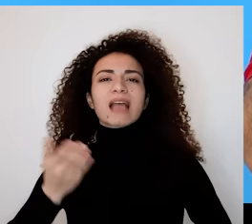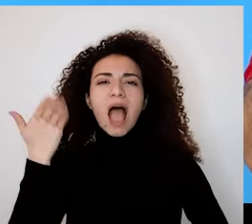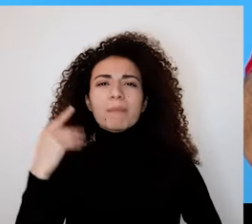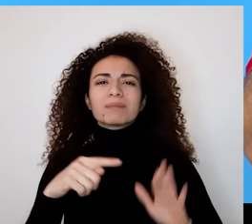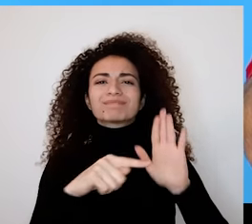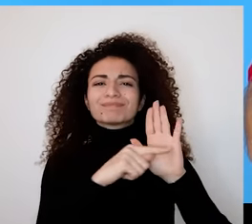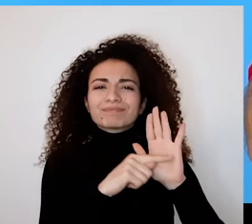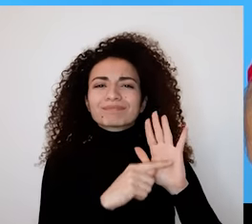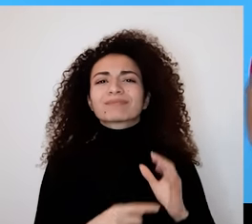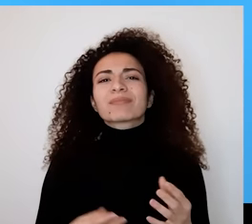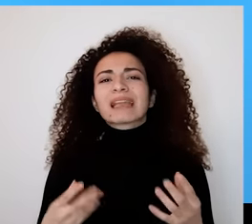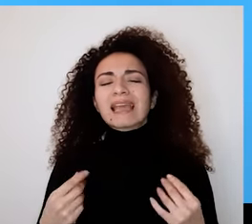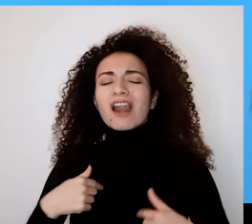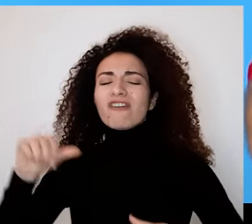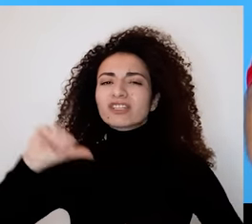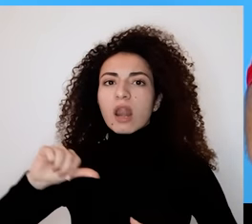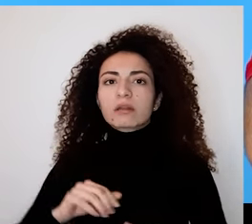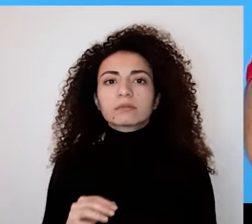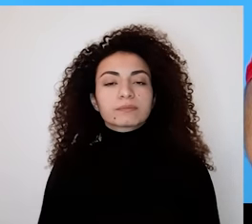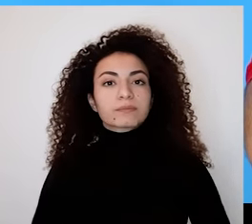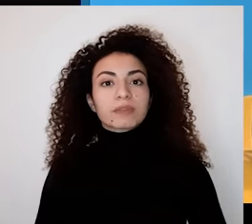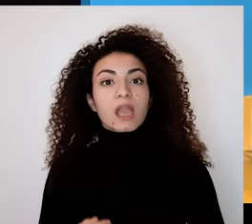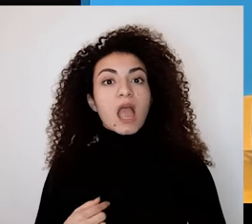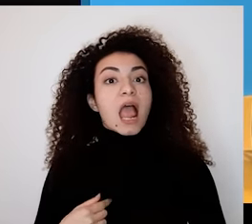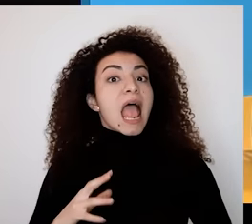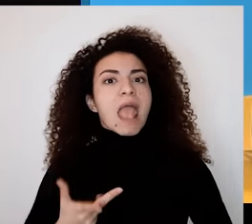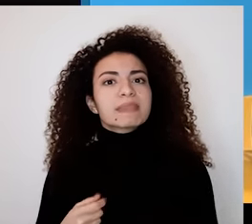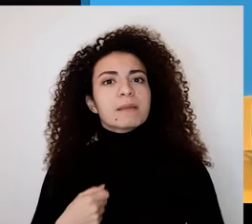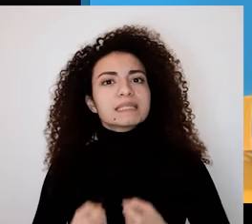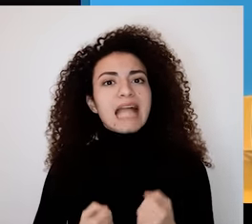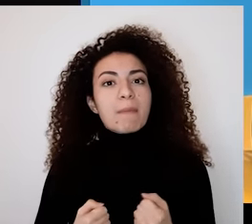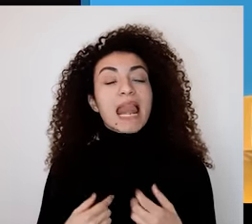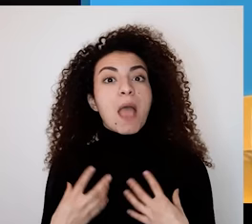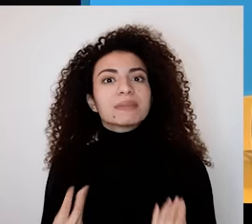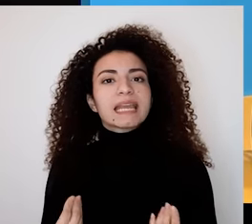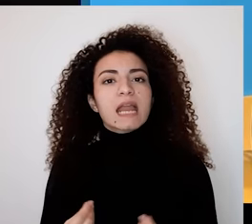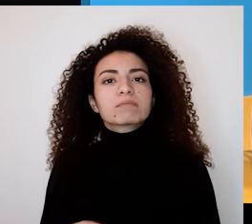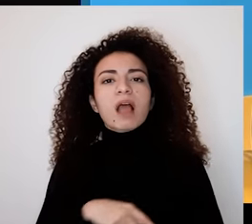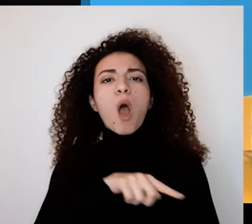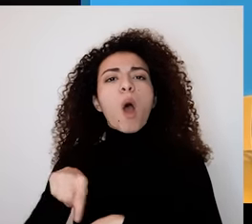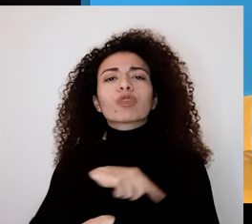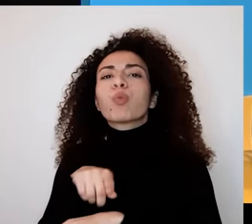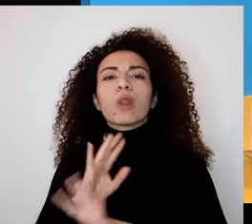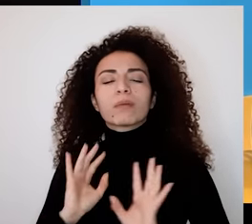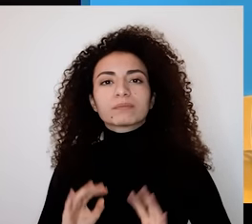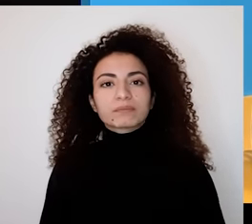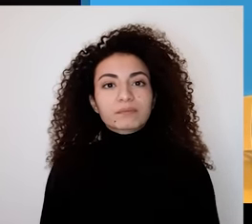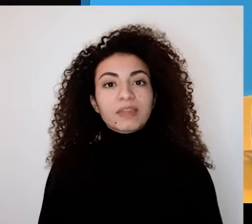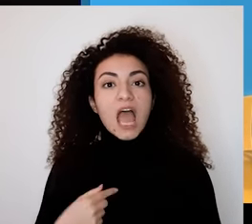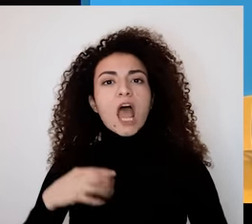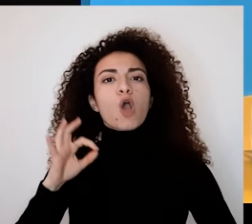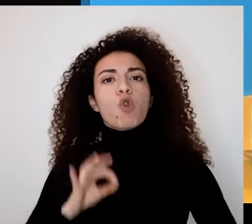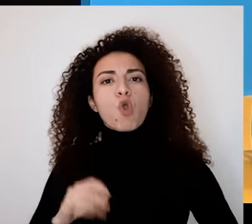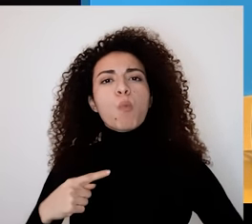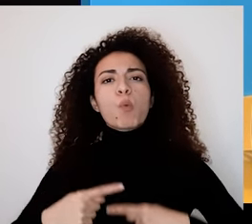الهواجس والأحداث السلبية والإخفاقات الشخصية الوقت المناسب للاستعمال بجميع الأوقات أثبت الدراسات أنه جعل